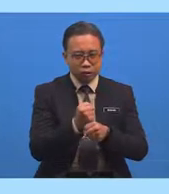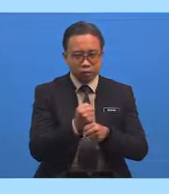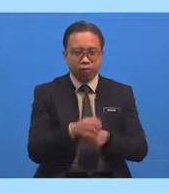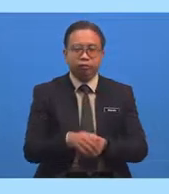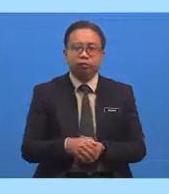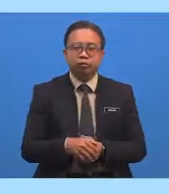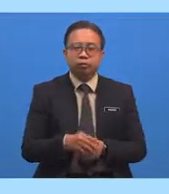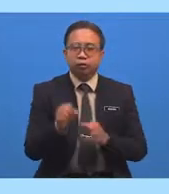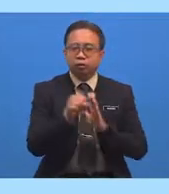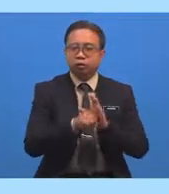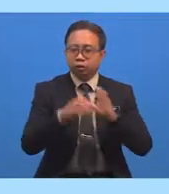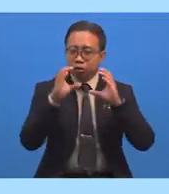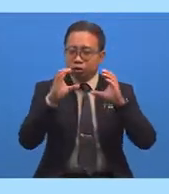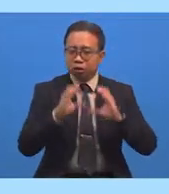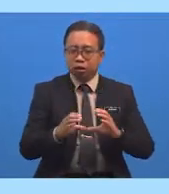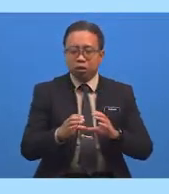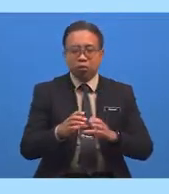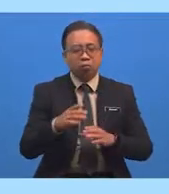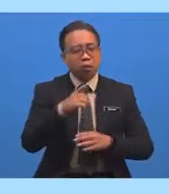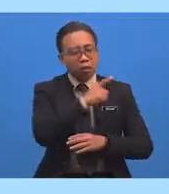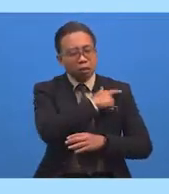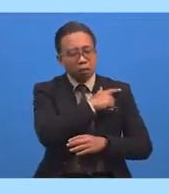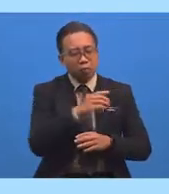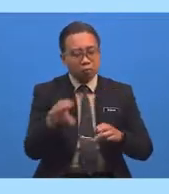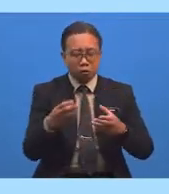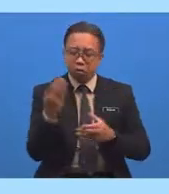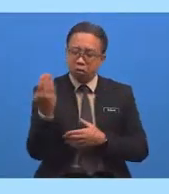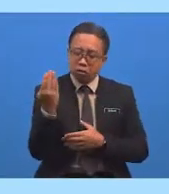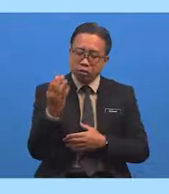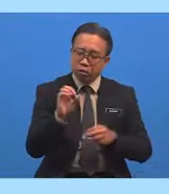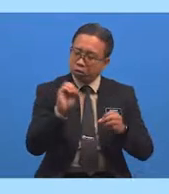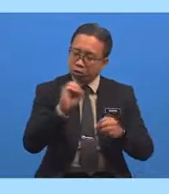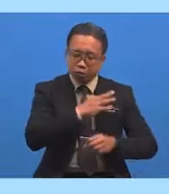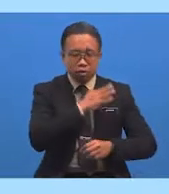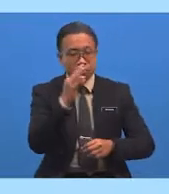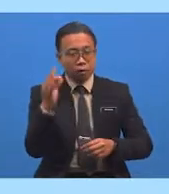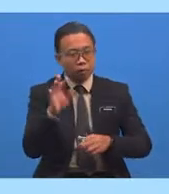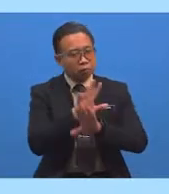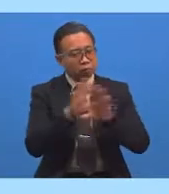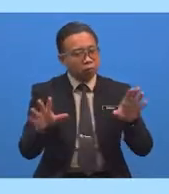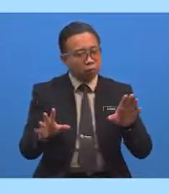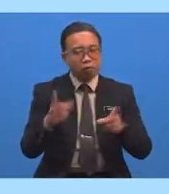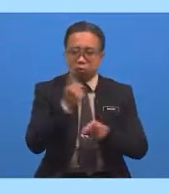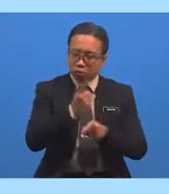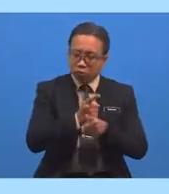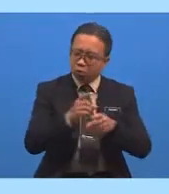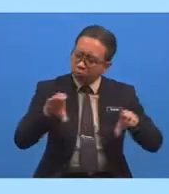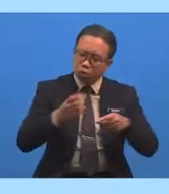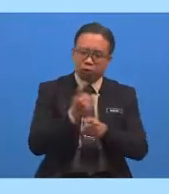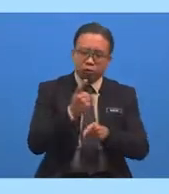Secara Sambil Lewa Tidak Bersemangat Dan Tidak Bersungguh-sungguh